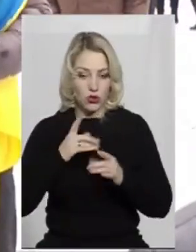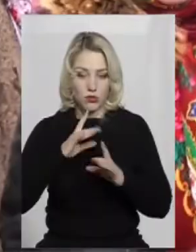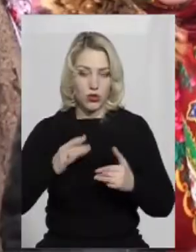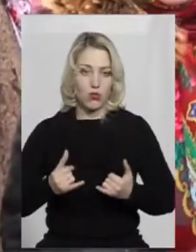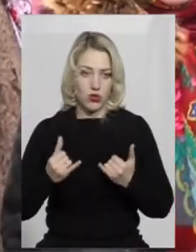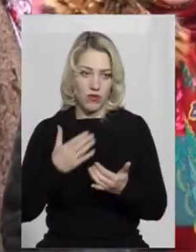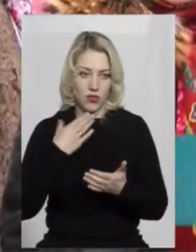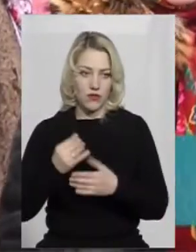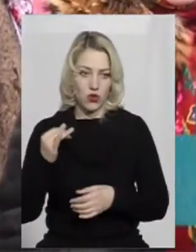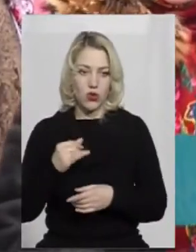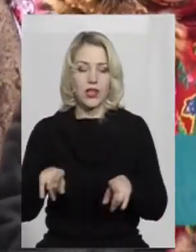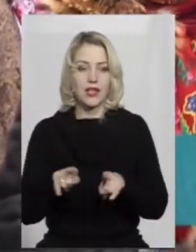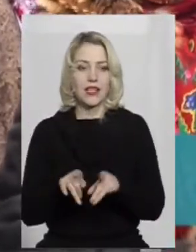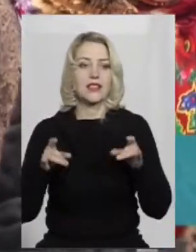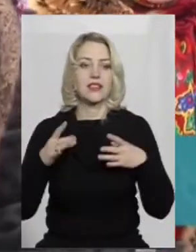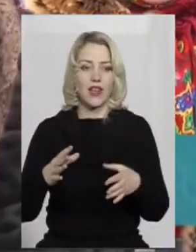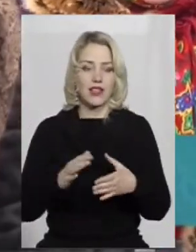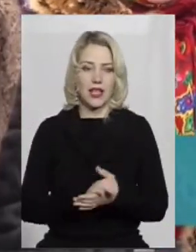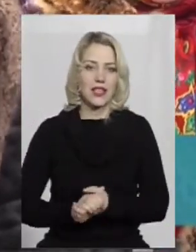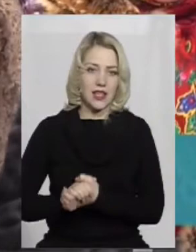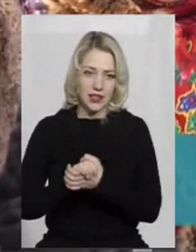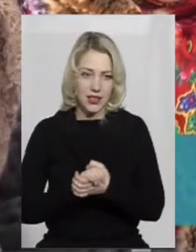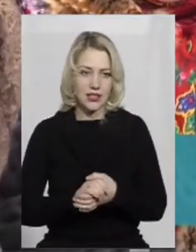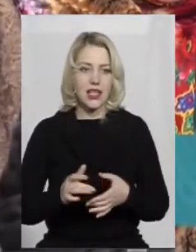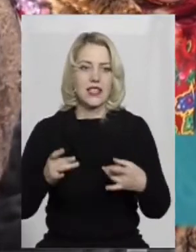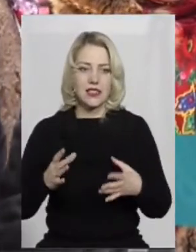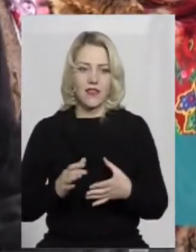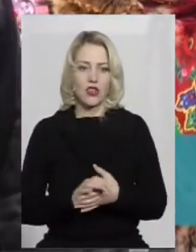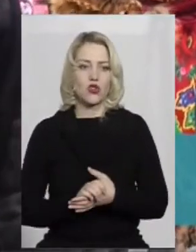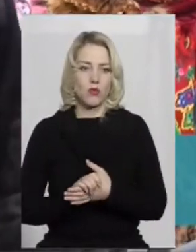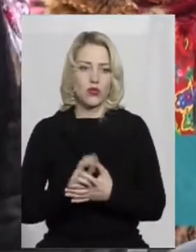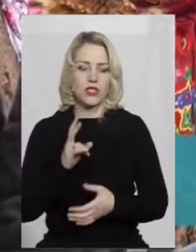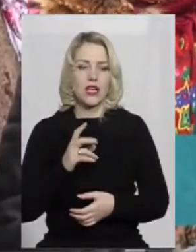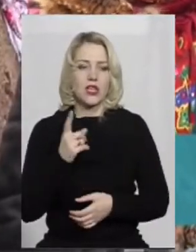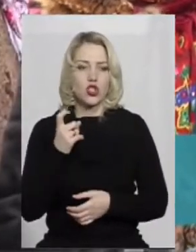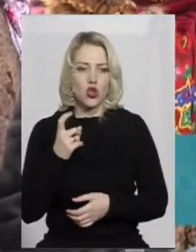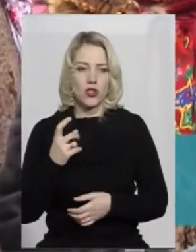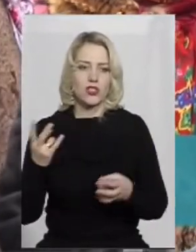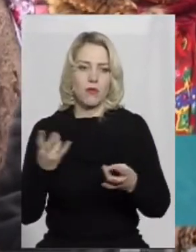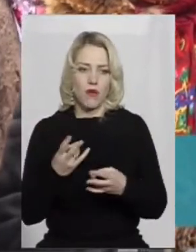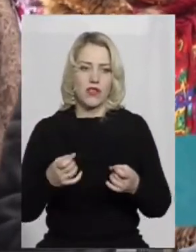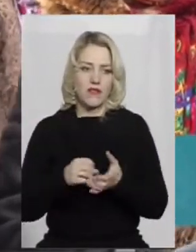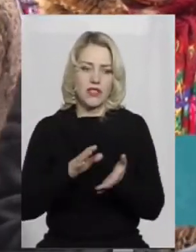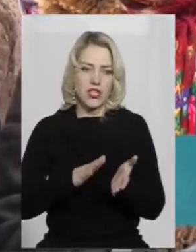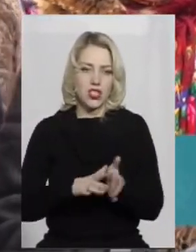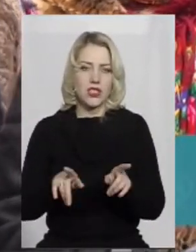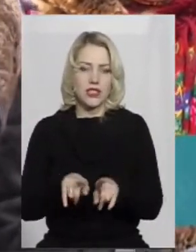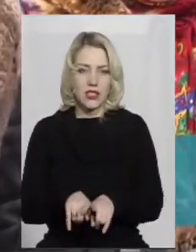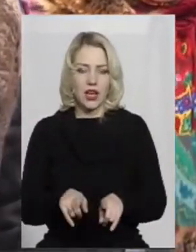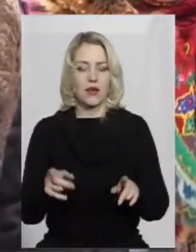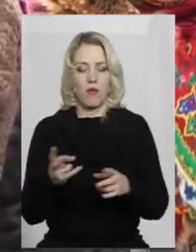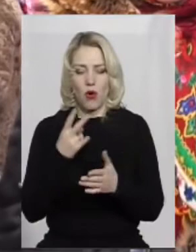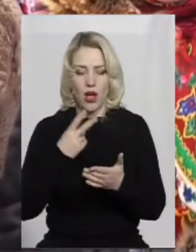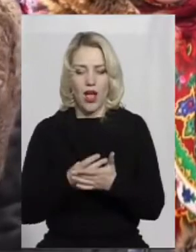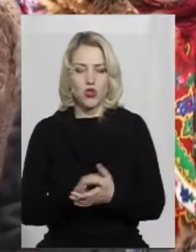шанувати. Такі свята, свята єднання, свято Соборності, сторіччя повинні відзначатися саме так. Показує